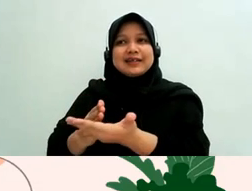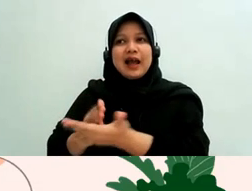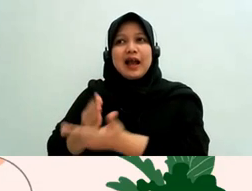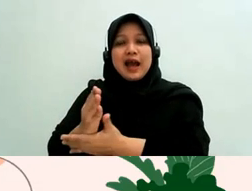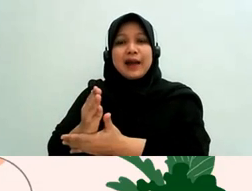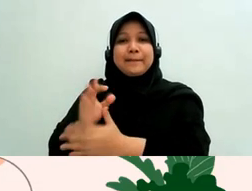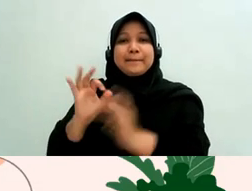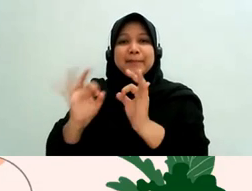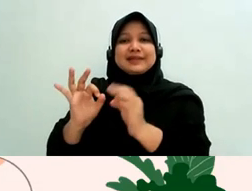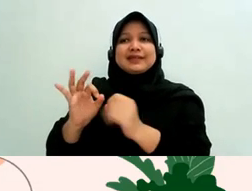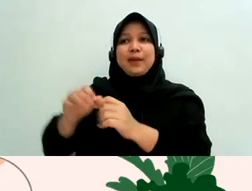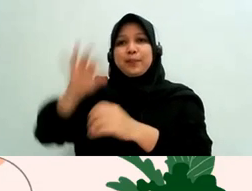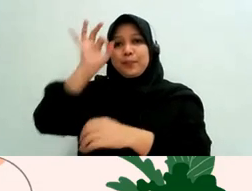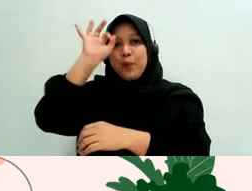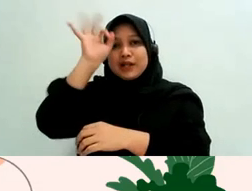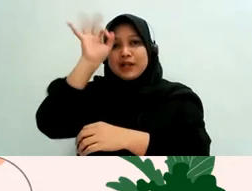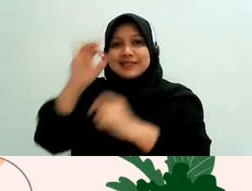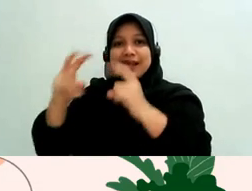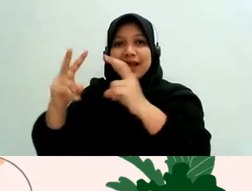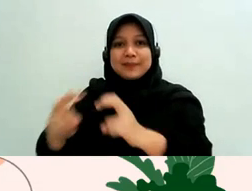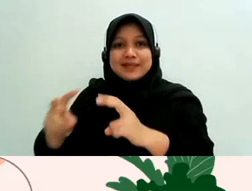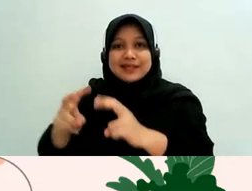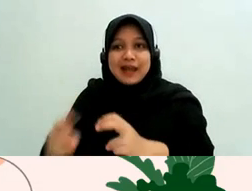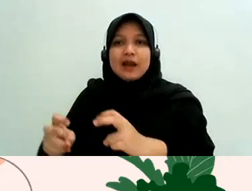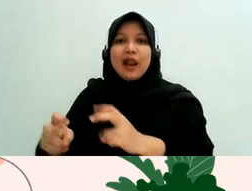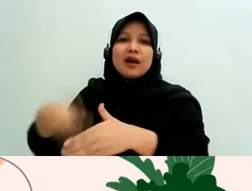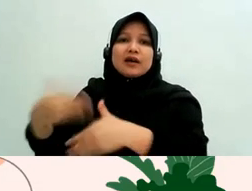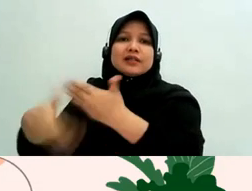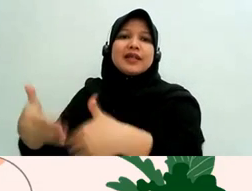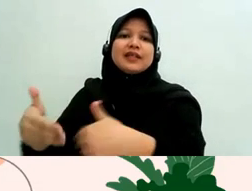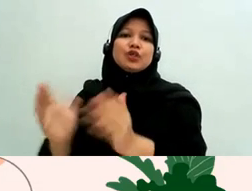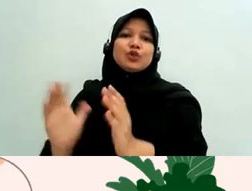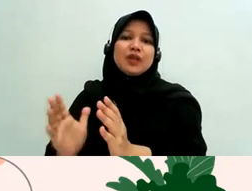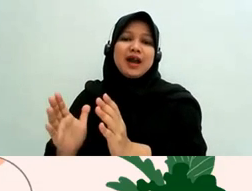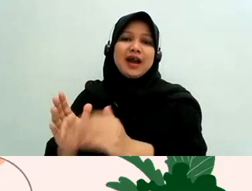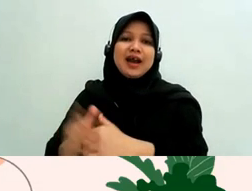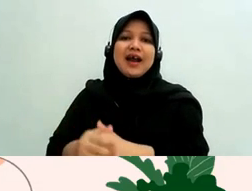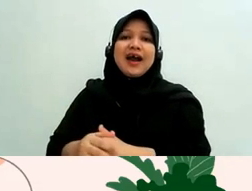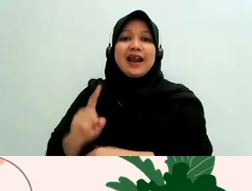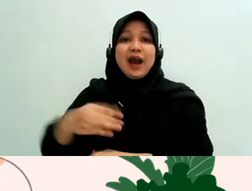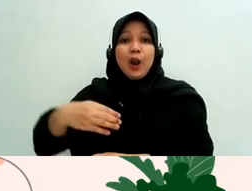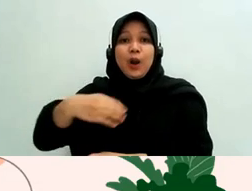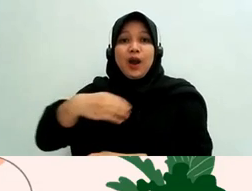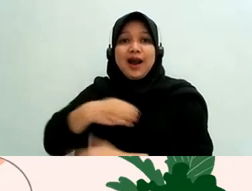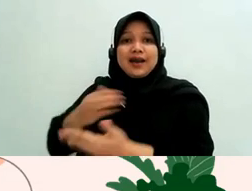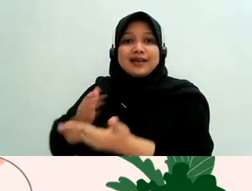penyidikan oleh kepolisian itu sudah terjadi yang namanya pelanggaran hak kan sebaiknya